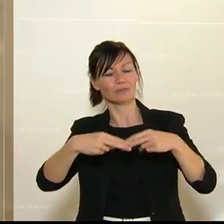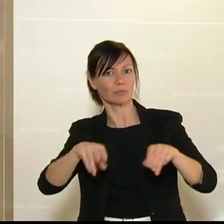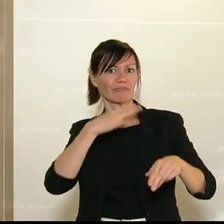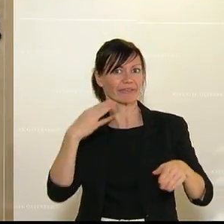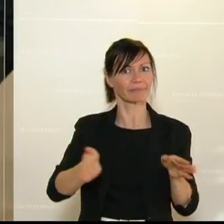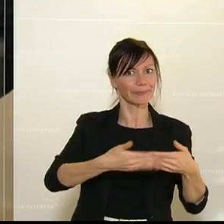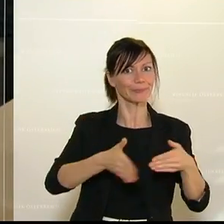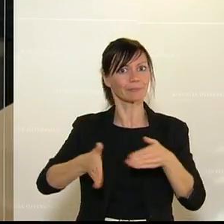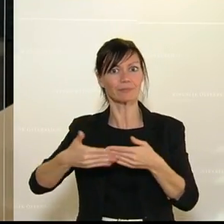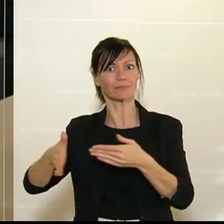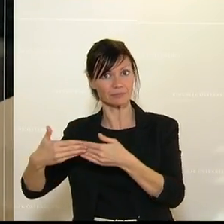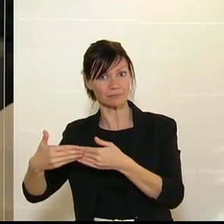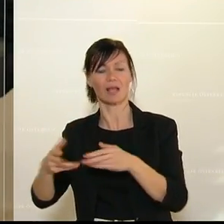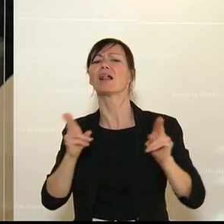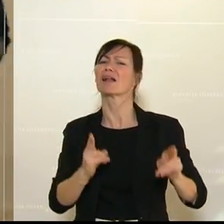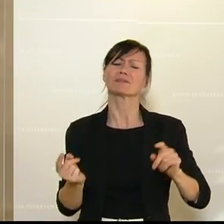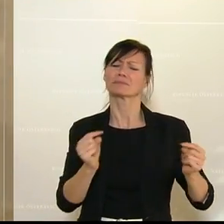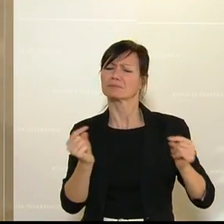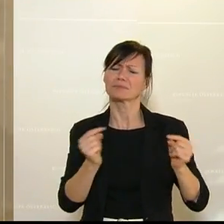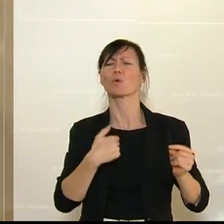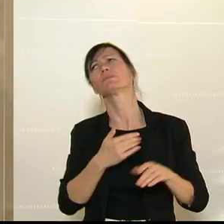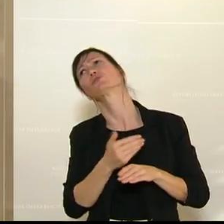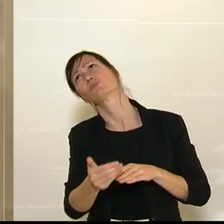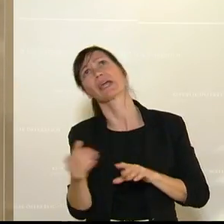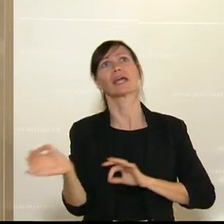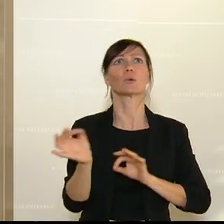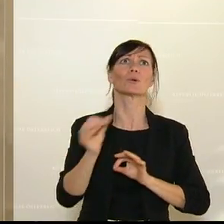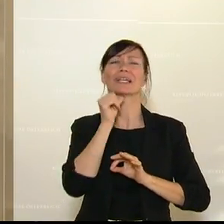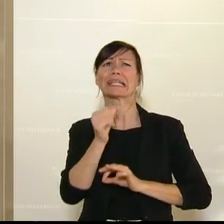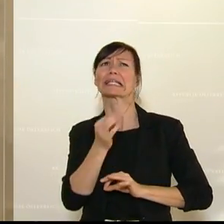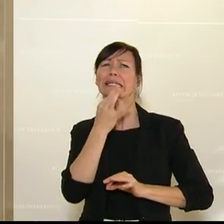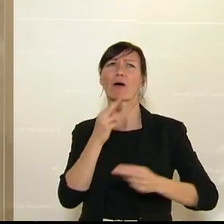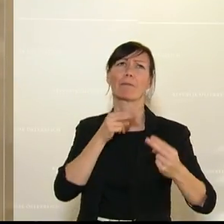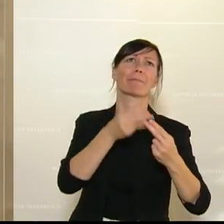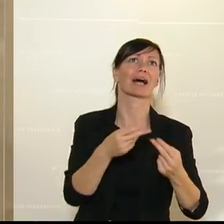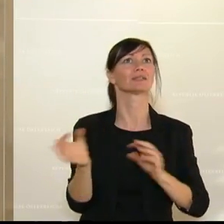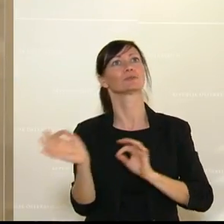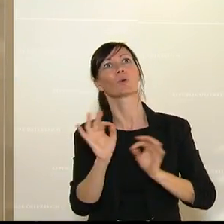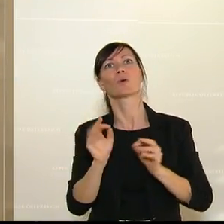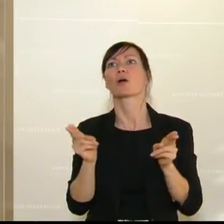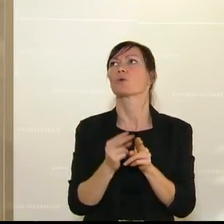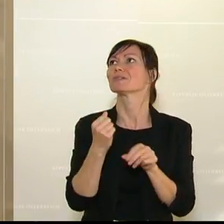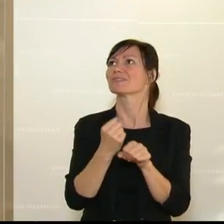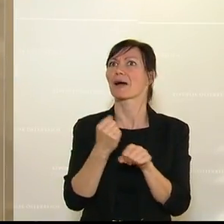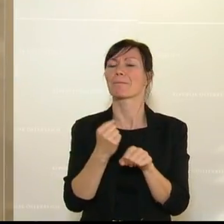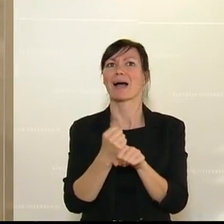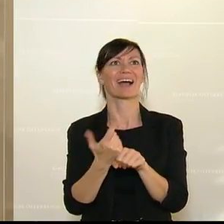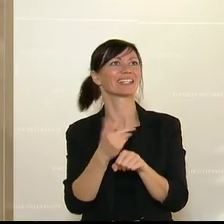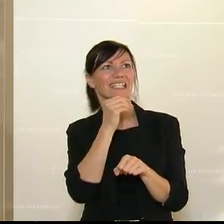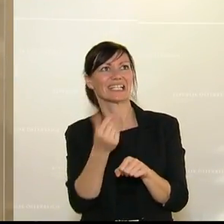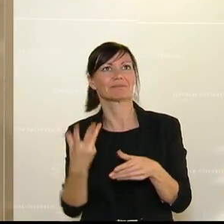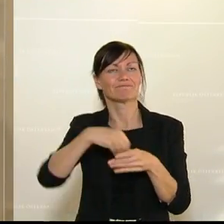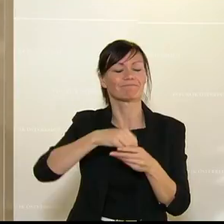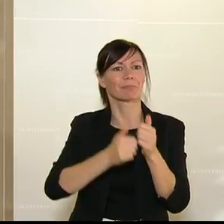Da kann man jetzt natürlich viel diskutieren, ob zu spät, ob nicht treffsicher, ob Überförderung, weil Kurzarbeit nicht angerechnet werden muss.